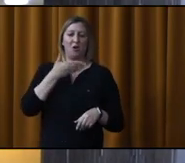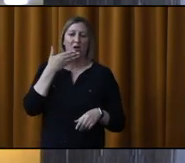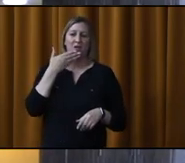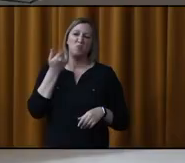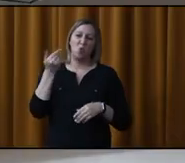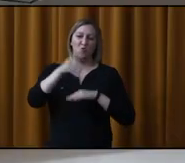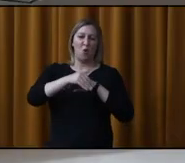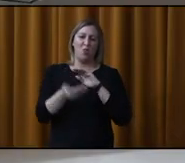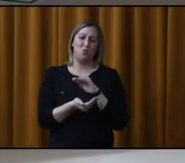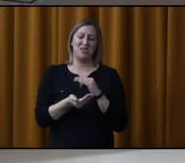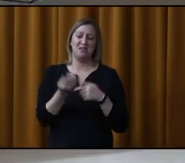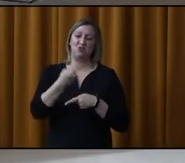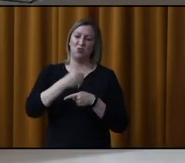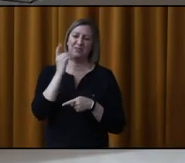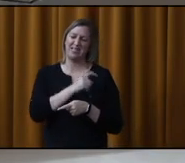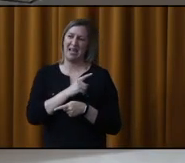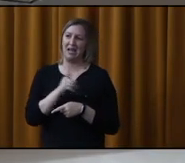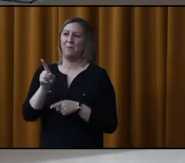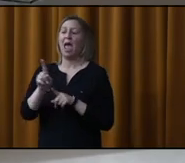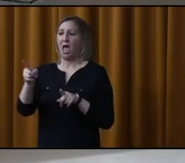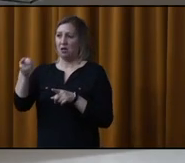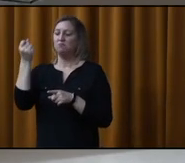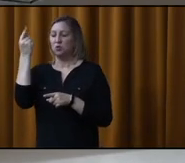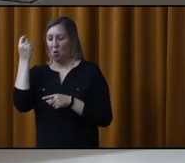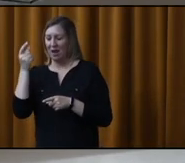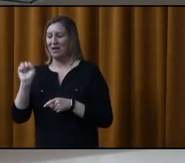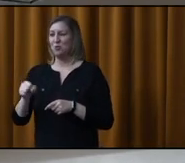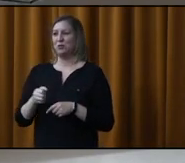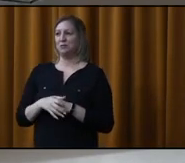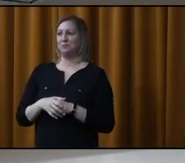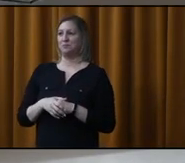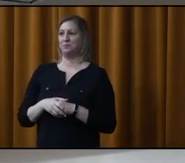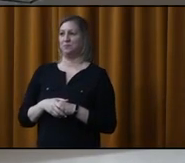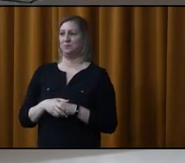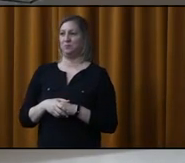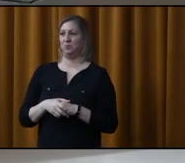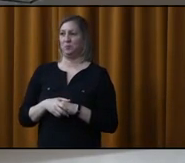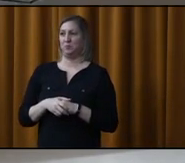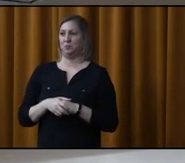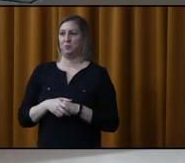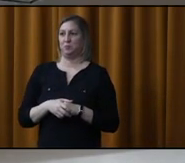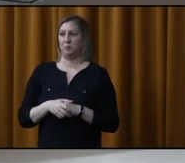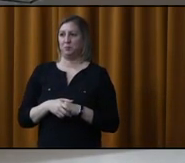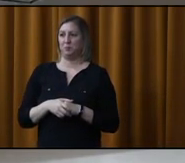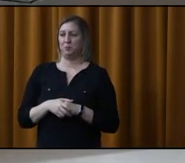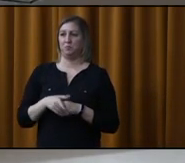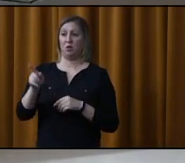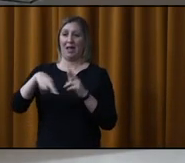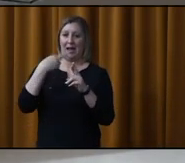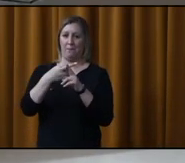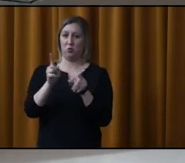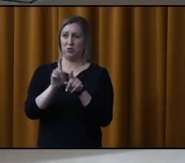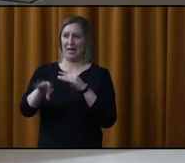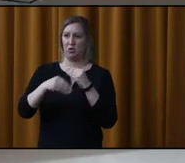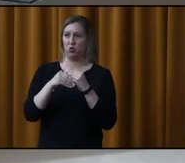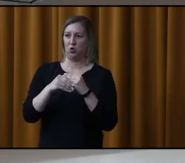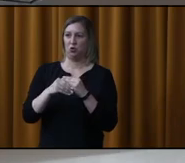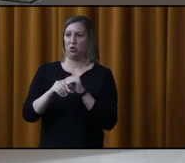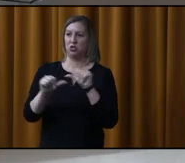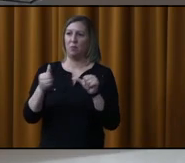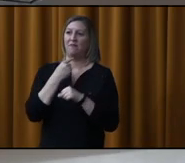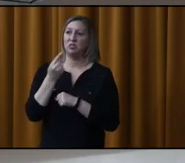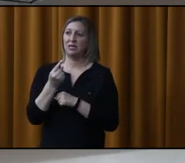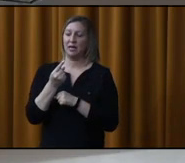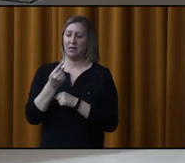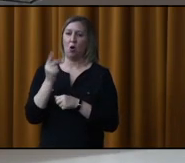plus facilement. OK. Bien, je vous remercie beaucoup. Je donnerai un élément de réponse juste supplémentaire, 30 secondes. Mais seulement vous dire, écoutez, on